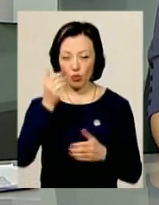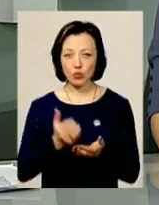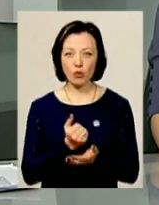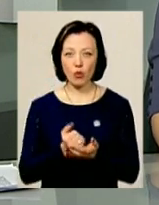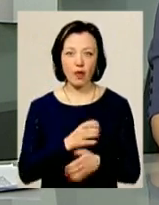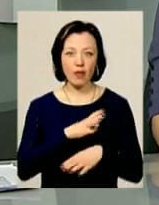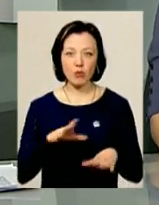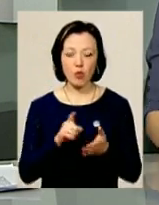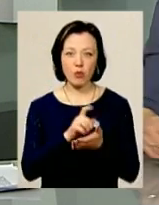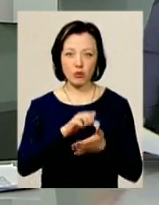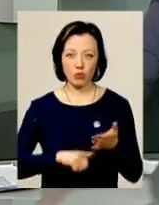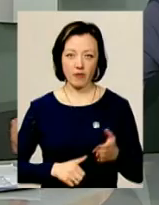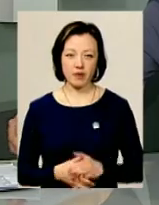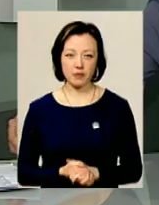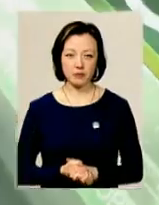що не були оподатковані.